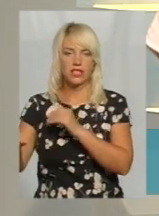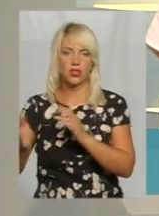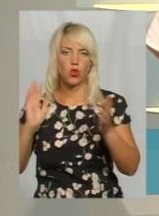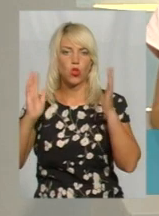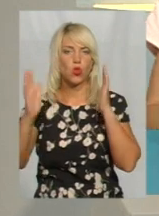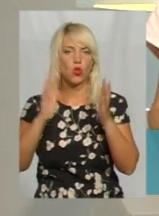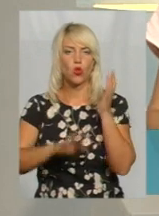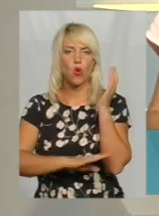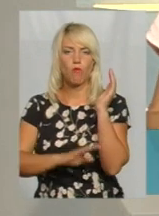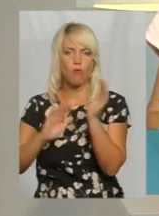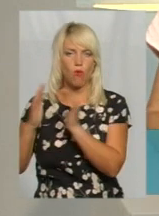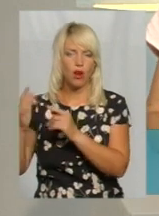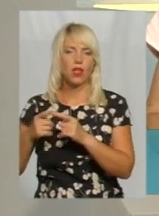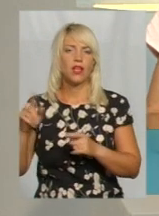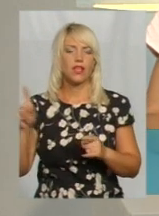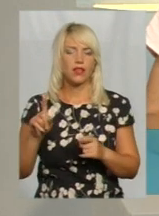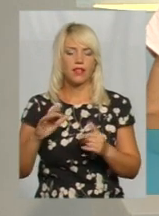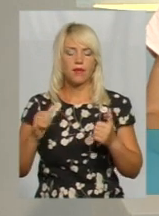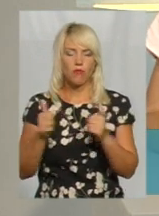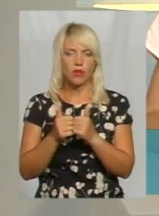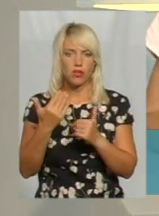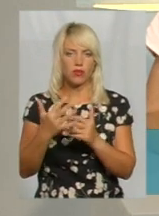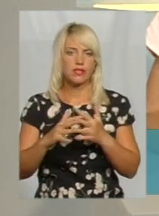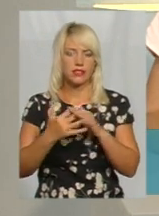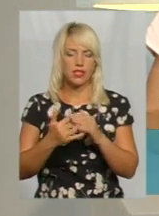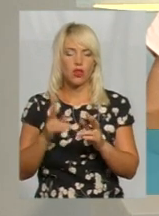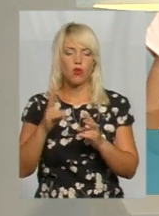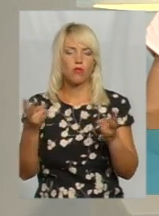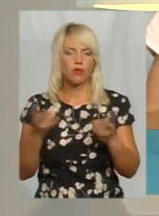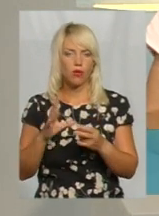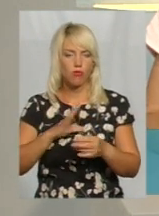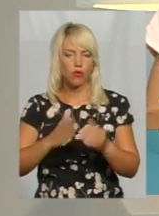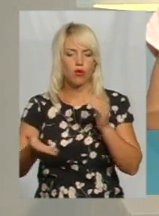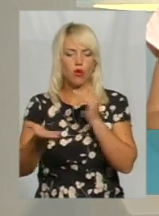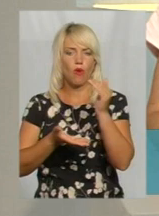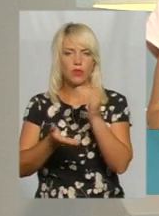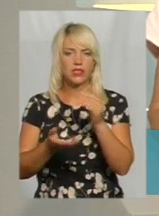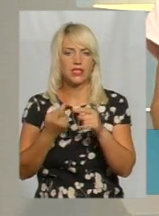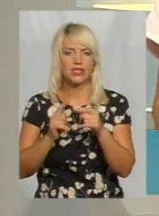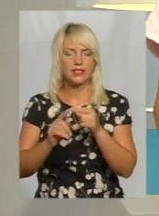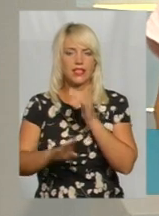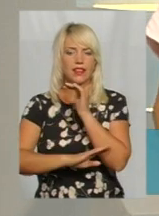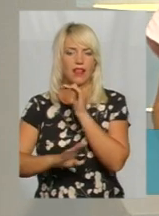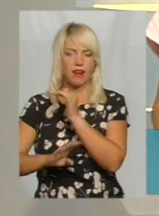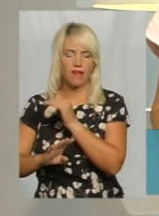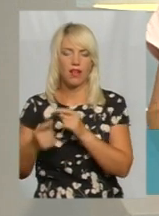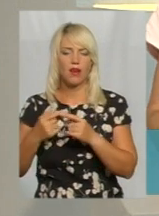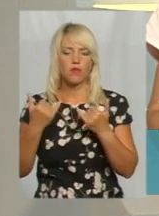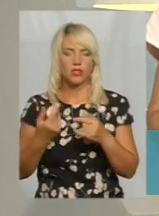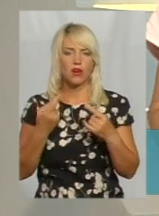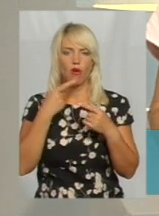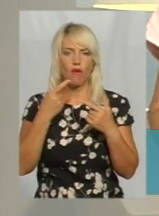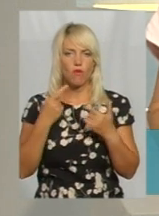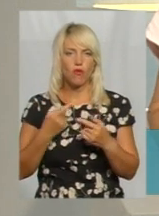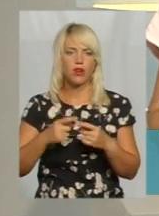Кому знадобилося різати дерева і навіщо лісосмуги вздовж доріг? Про це нині у темі дня говоримо із директором